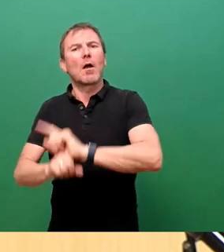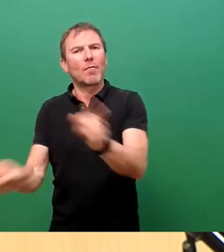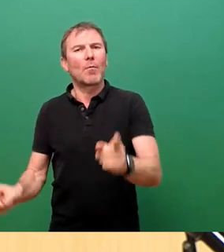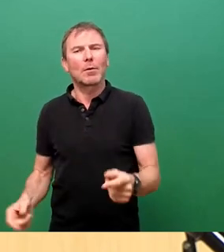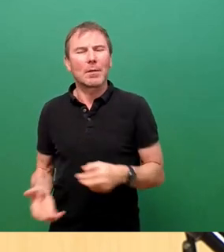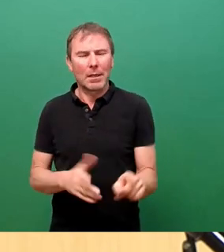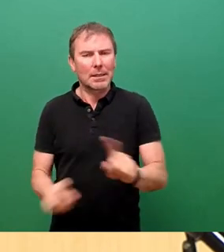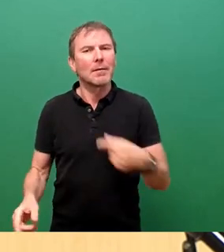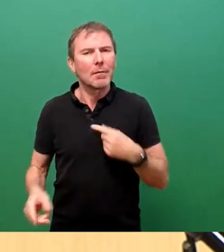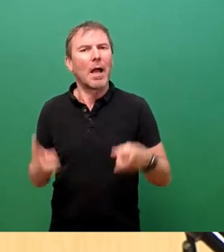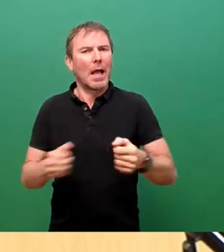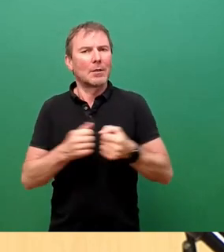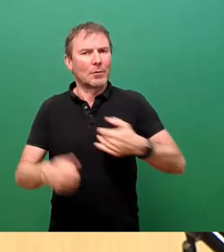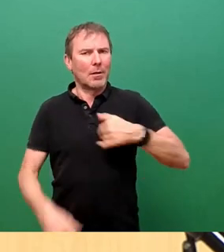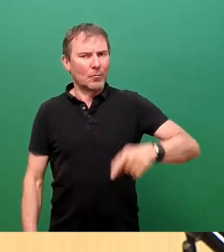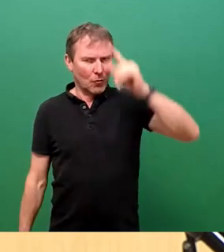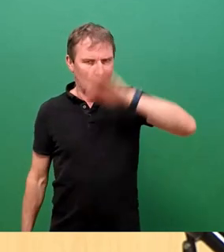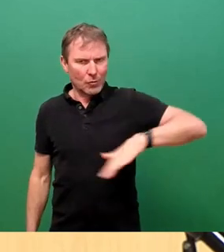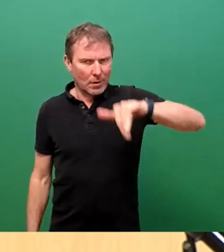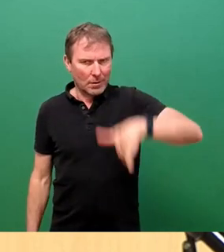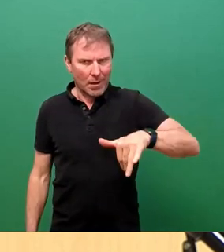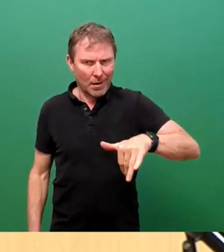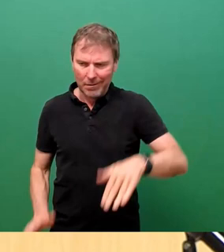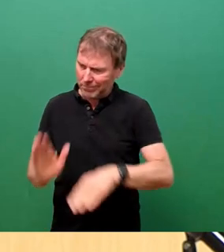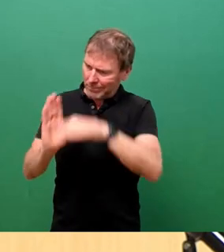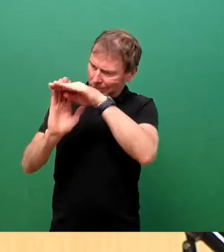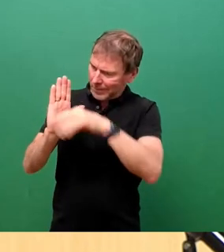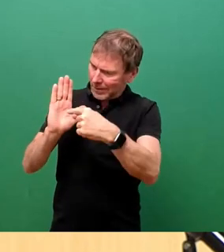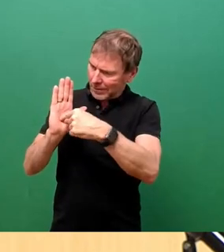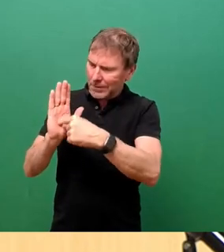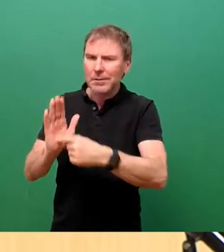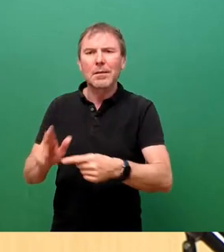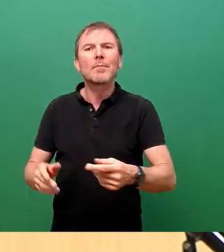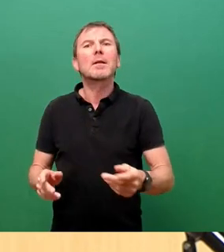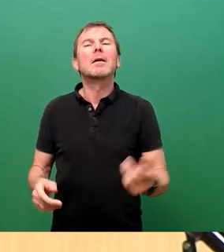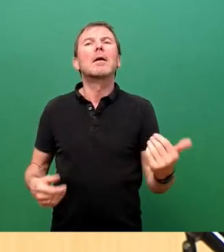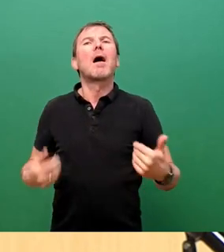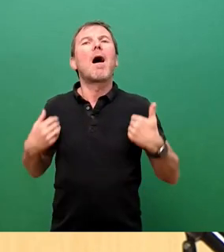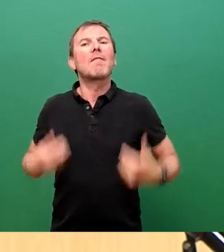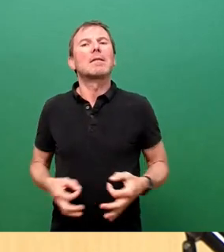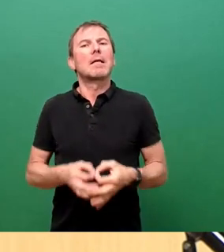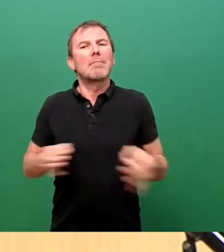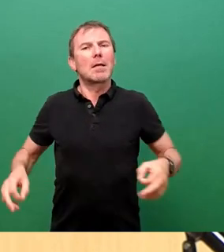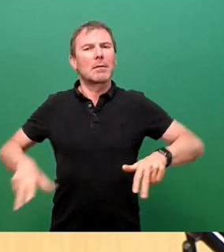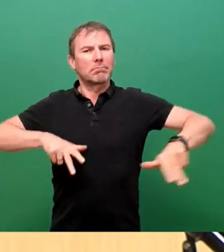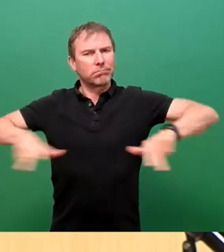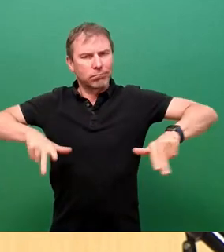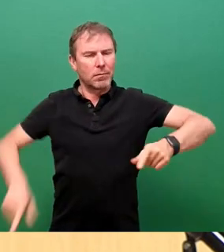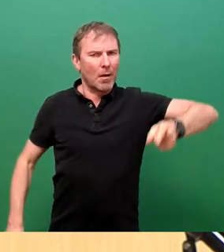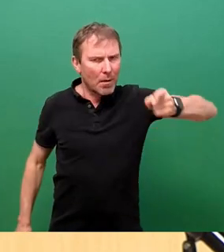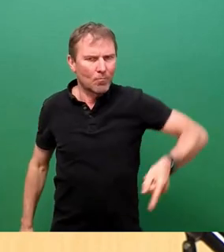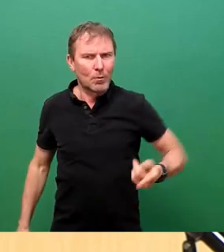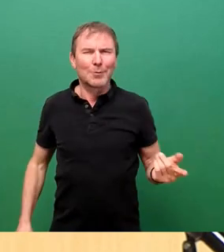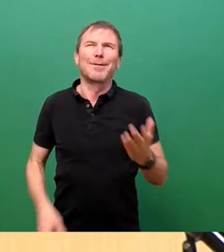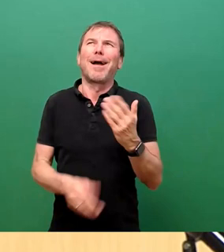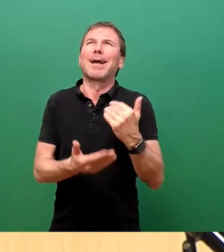Rechtsstaat leben in Deutschland, weil der Grundsatz der Verhältnismäßigkeit für Verwaltungshandeln gilt und schließlich, weil das Gesetz ohnehin nur bis Ende